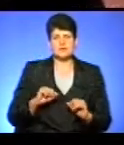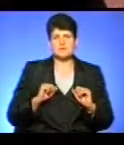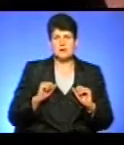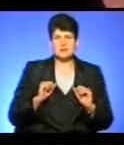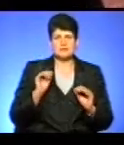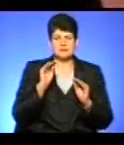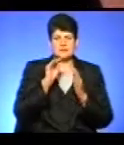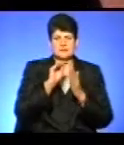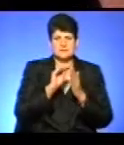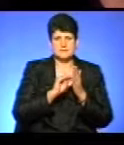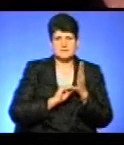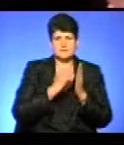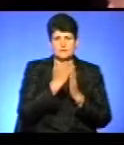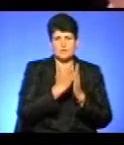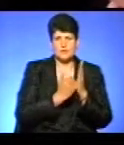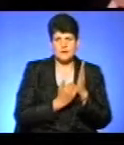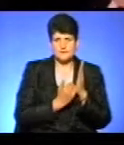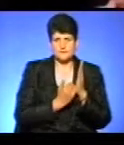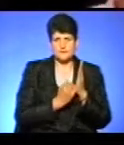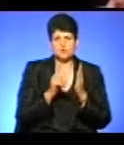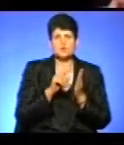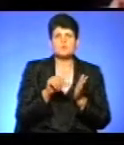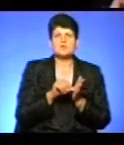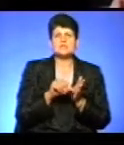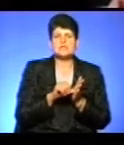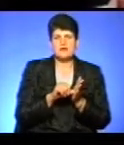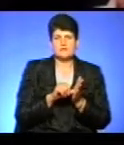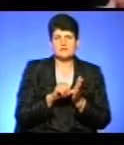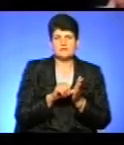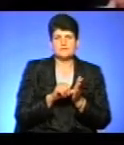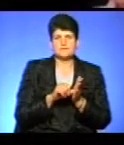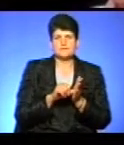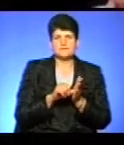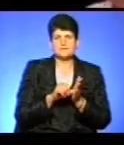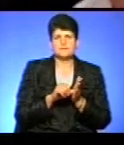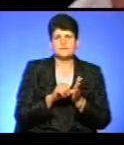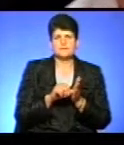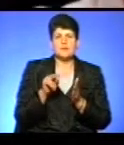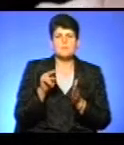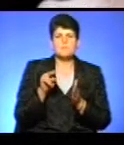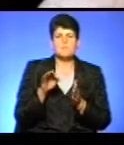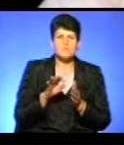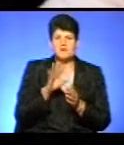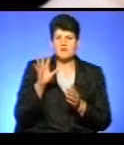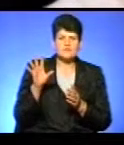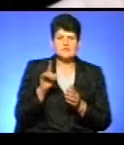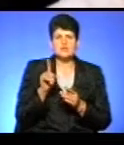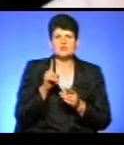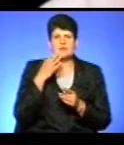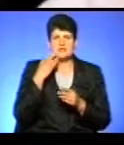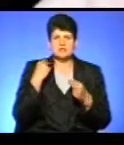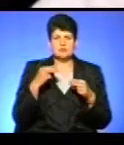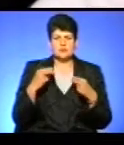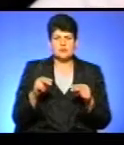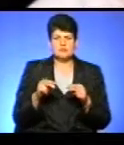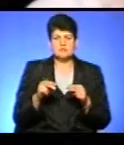репертуарну афішу фестивалю, щоб представити, попри все, що найлегше продається комедія